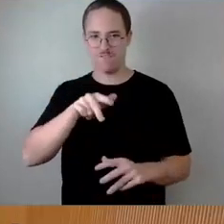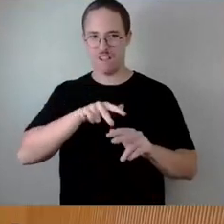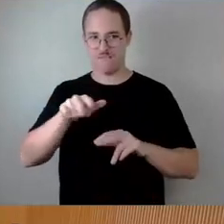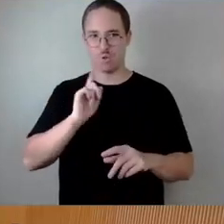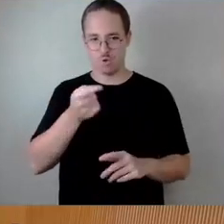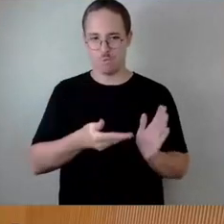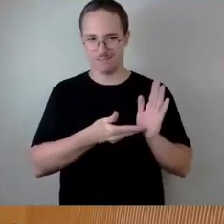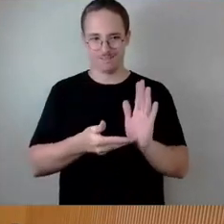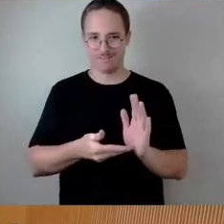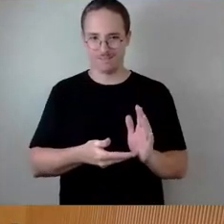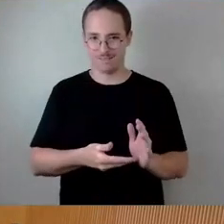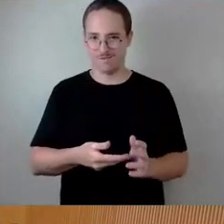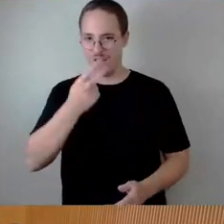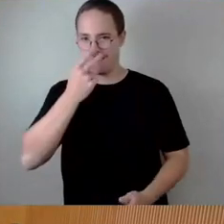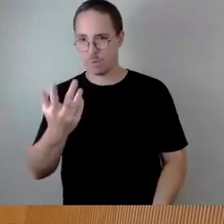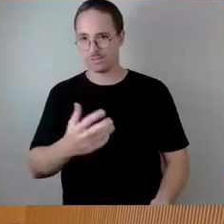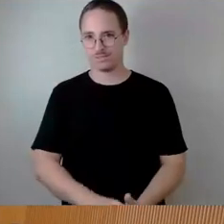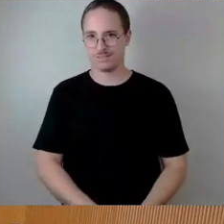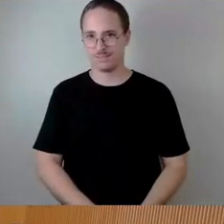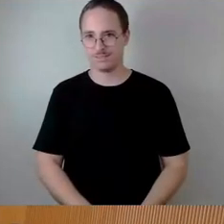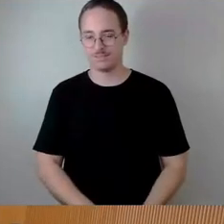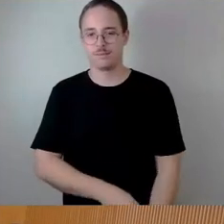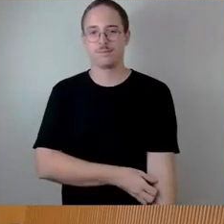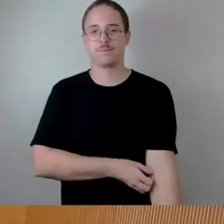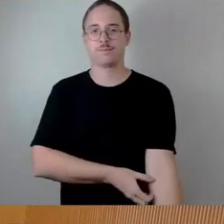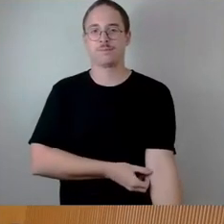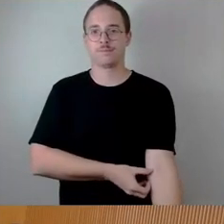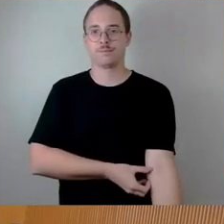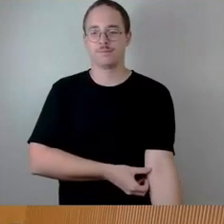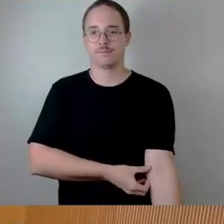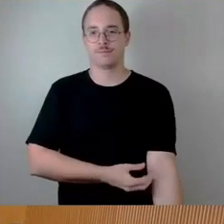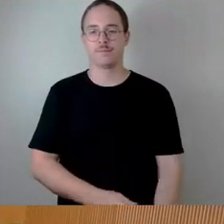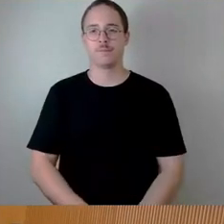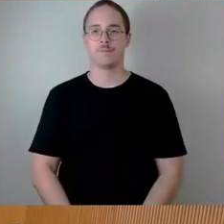Also, wer genau zugehört hat, hat sogar bei der Einbringung gehört,